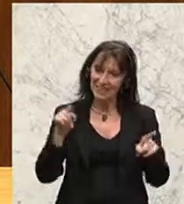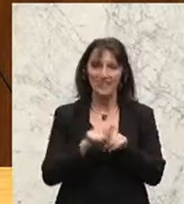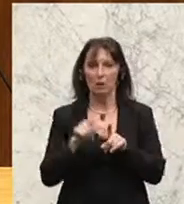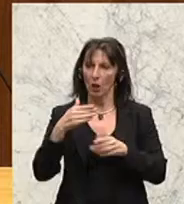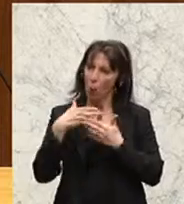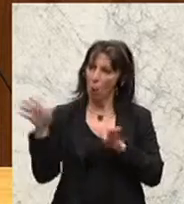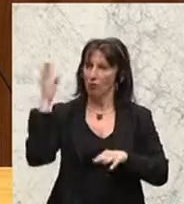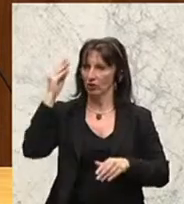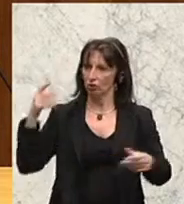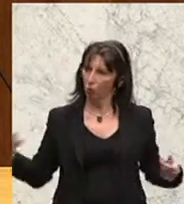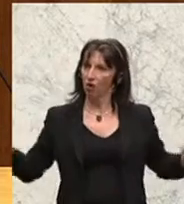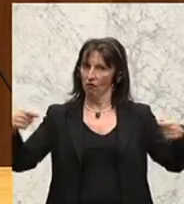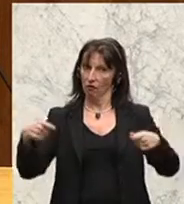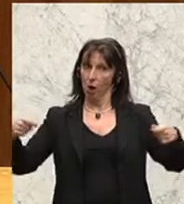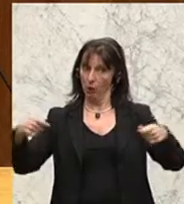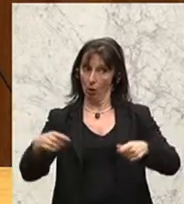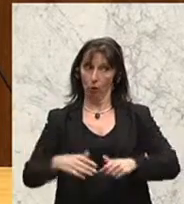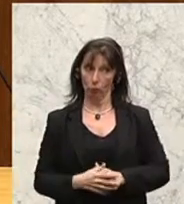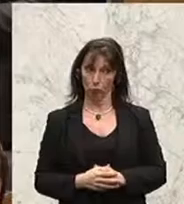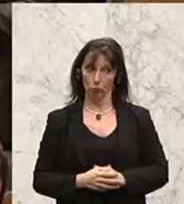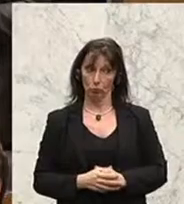Und dann. Und dann.